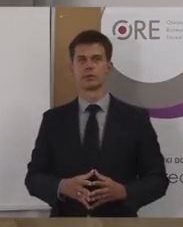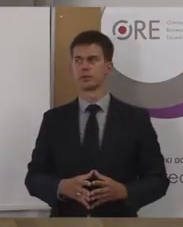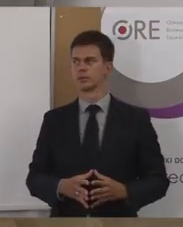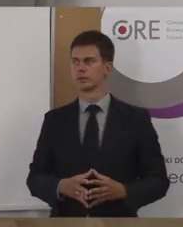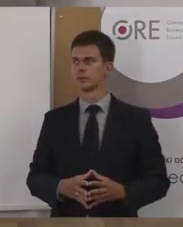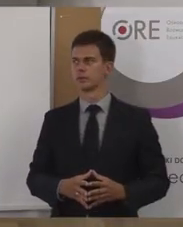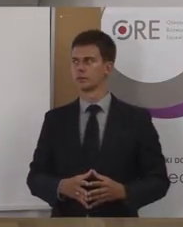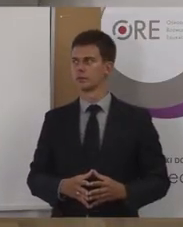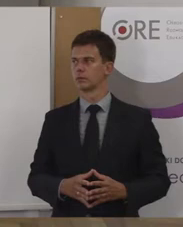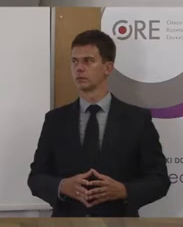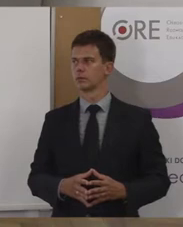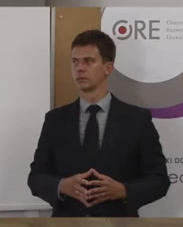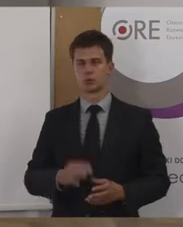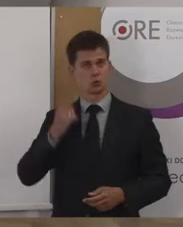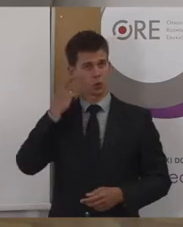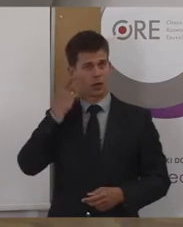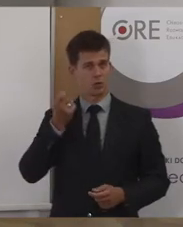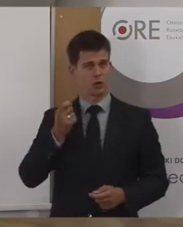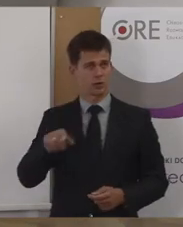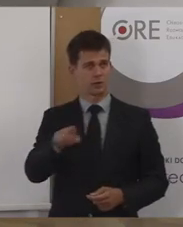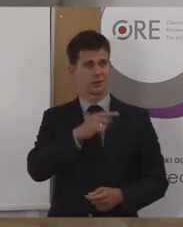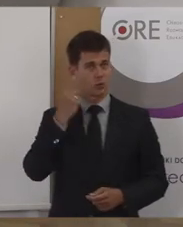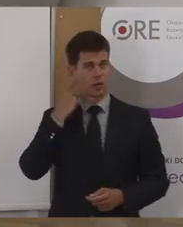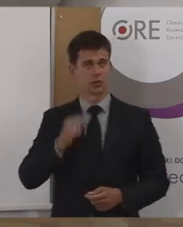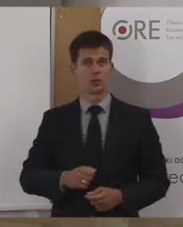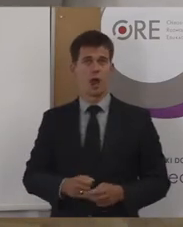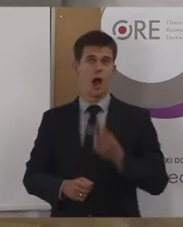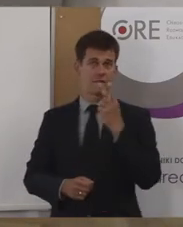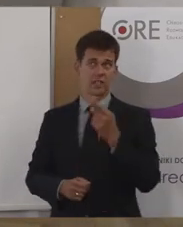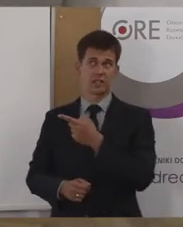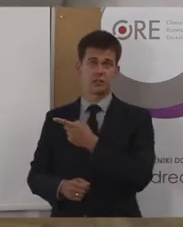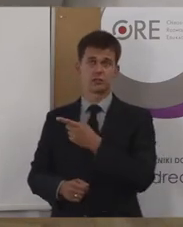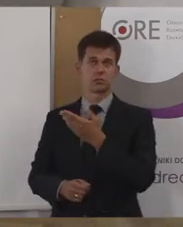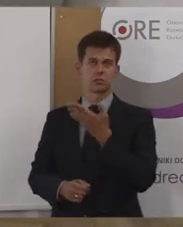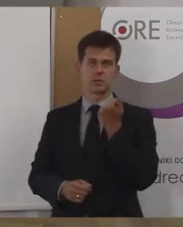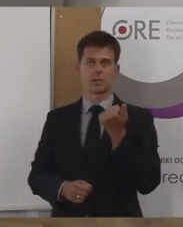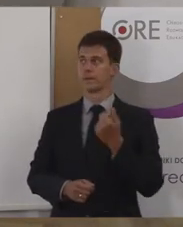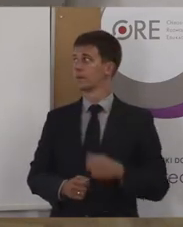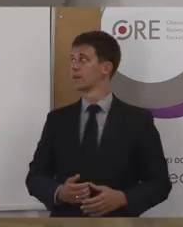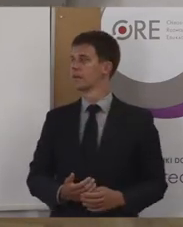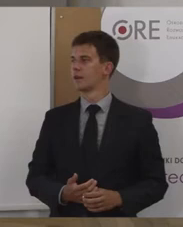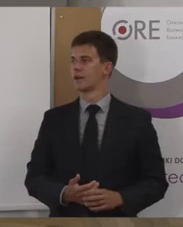Słychać to? Słychać coś? A widać? To dobrze.